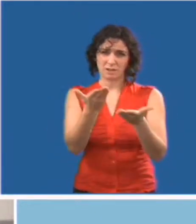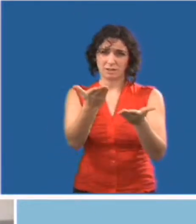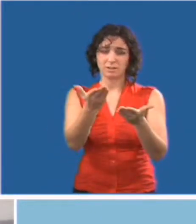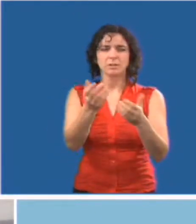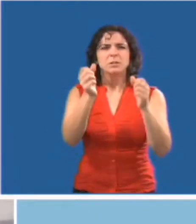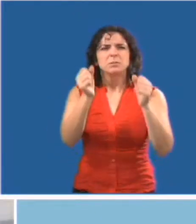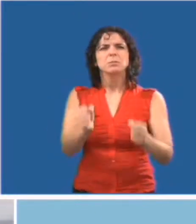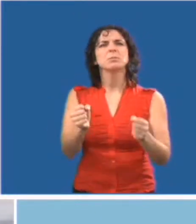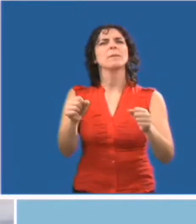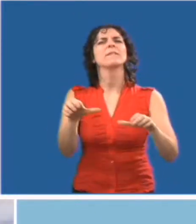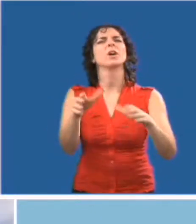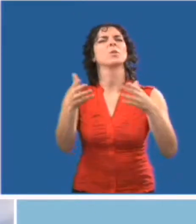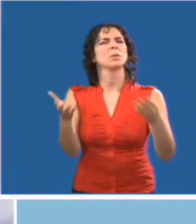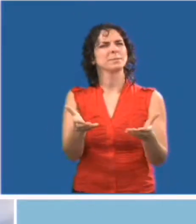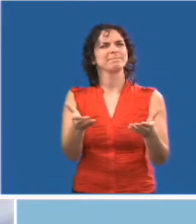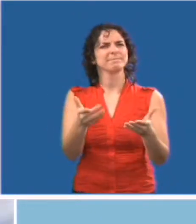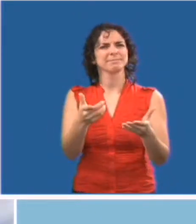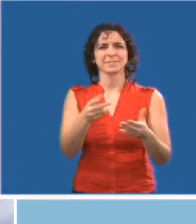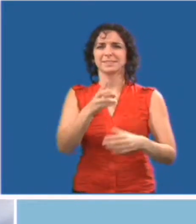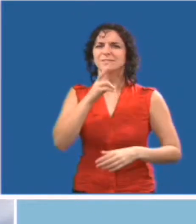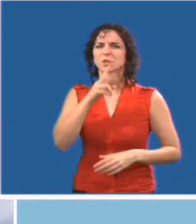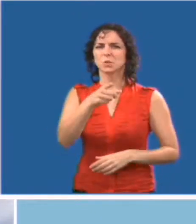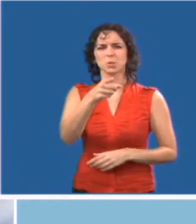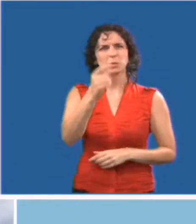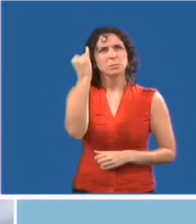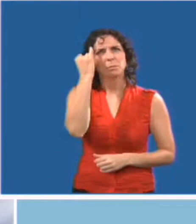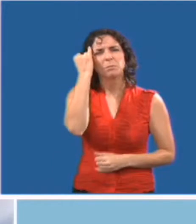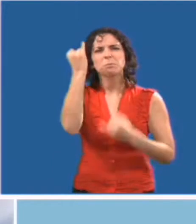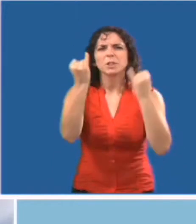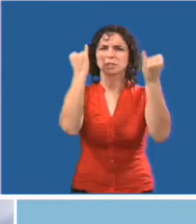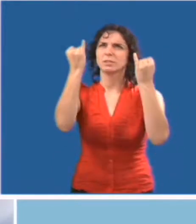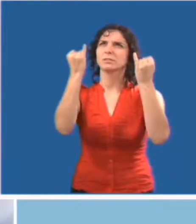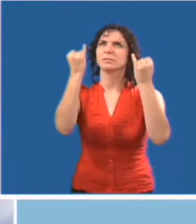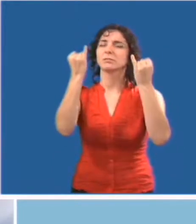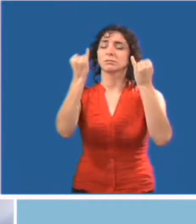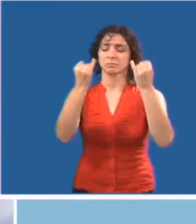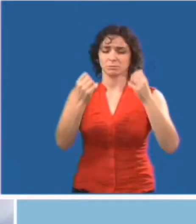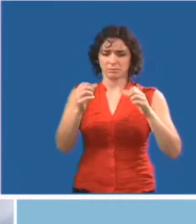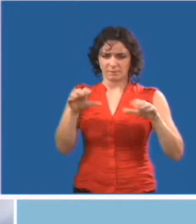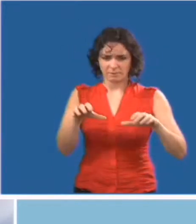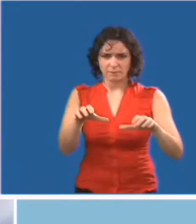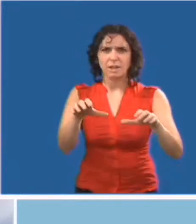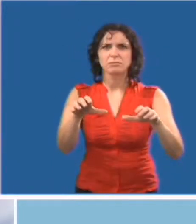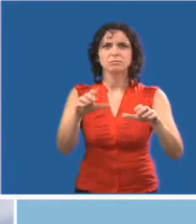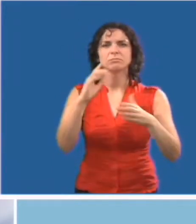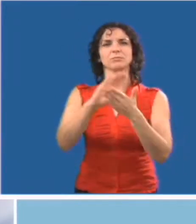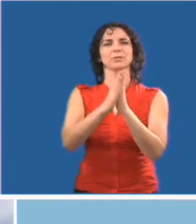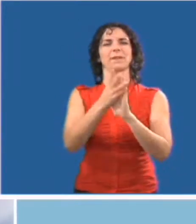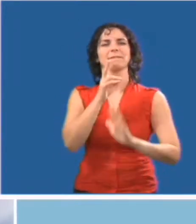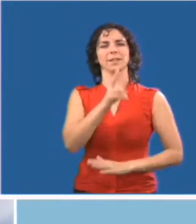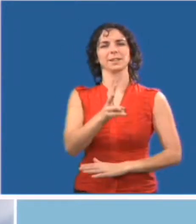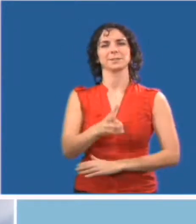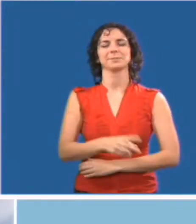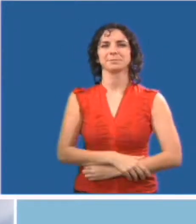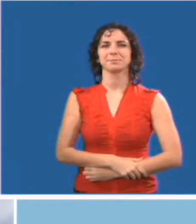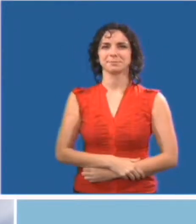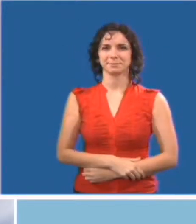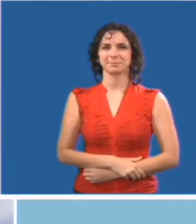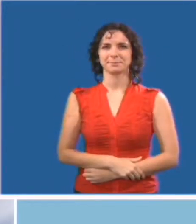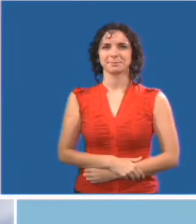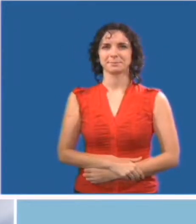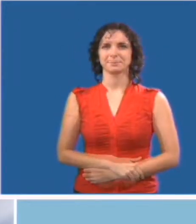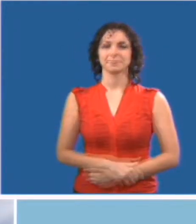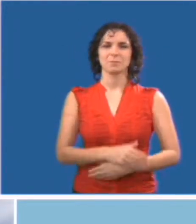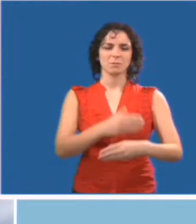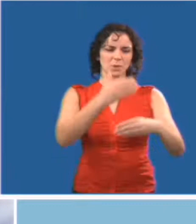réalité? Un certain nombre de facteurs contribuent à la création de barrières qui empêchent les personnes